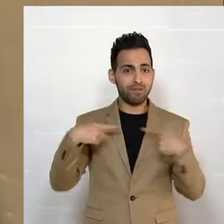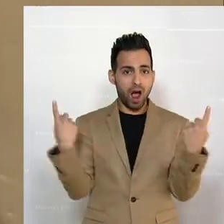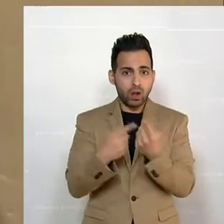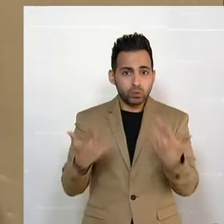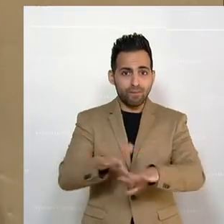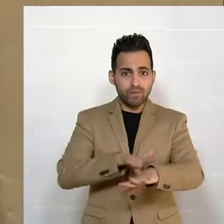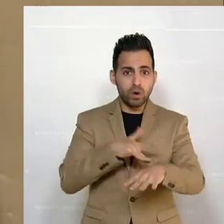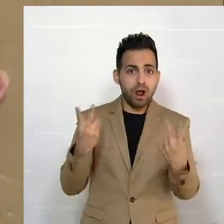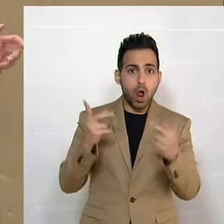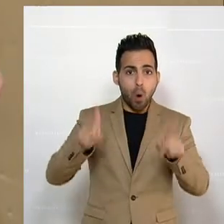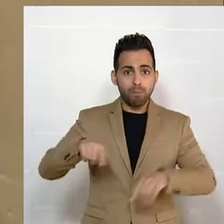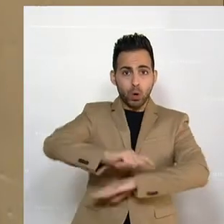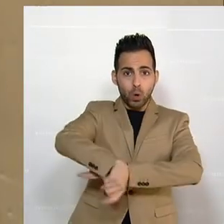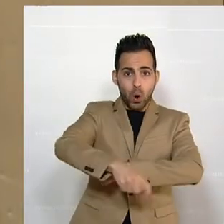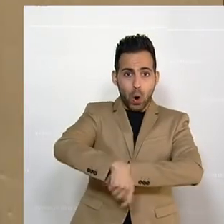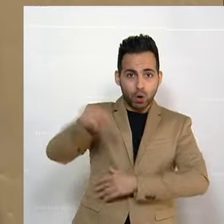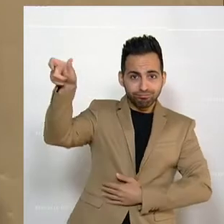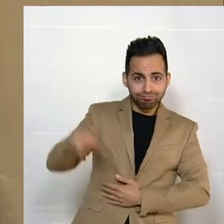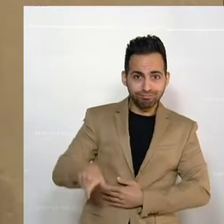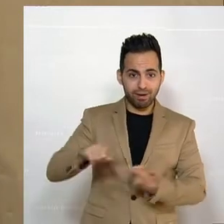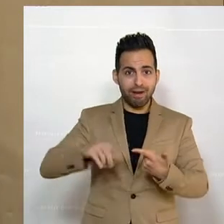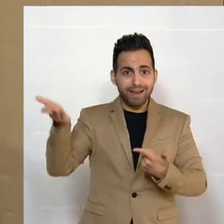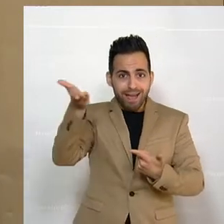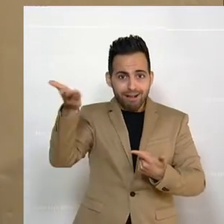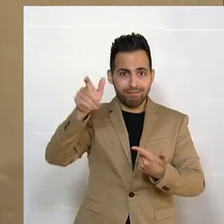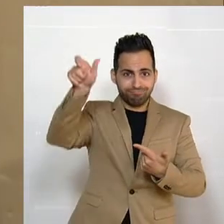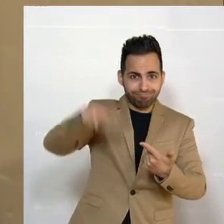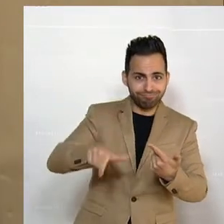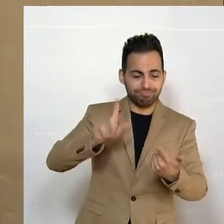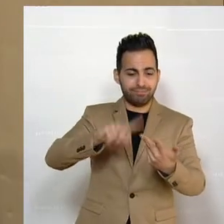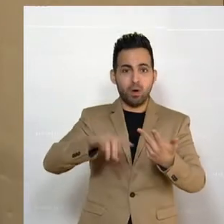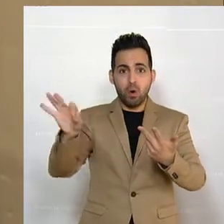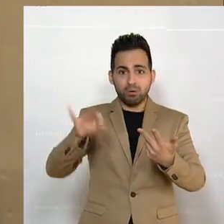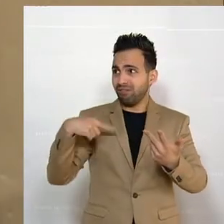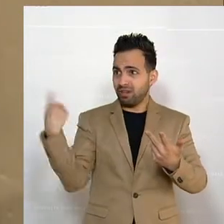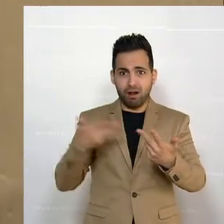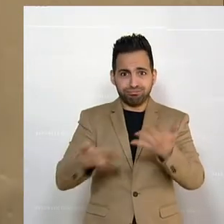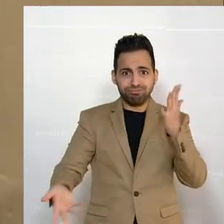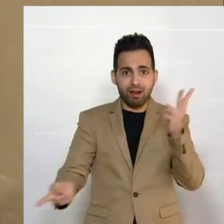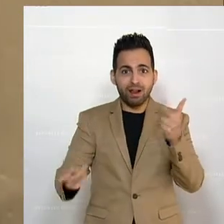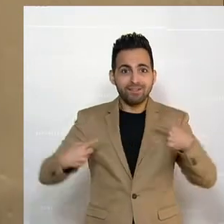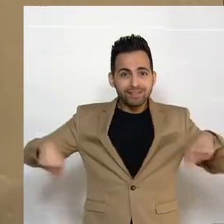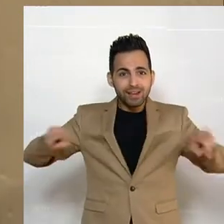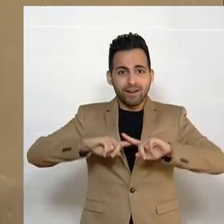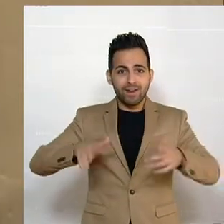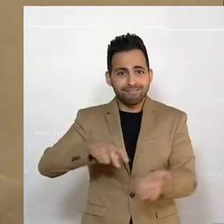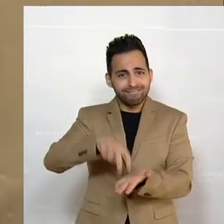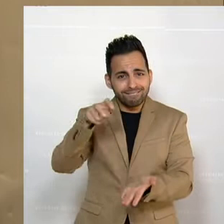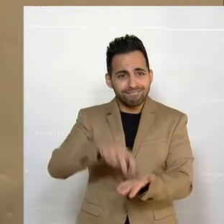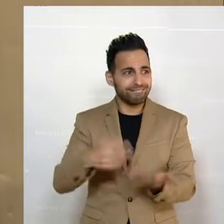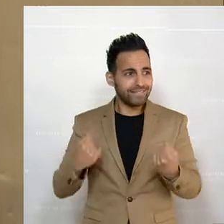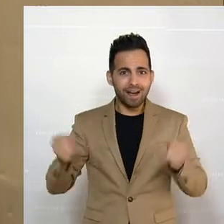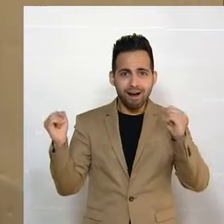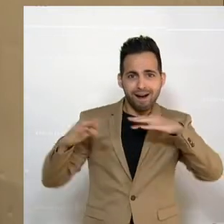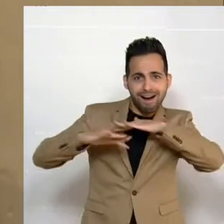ob jetzt die Köchin oder der Kellner oder wir alle, ich glaube, wir freuen uns, dass wieder was